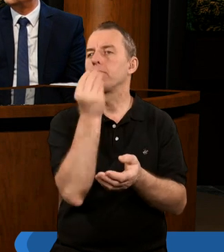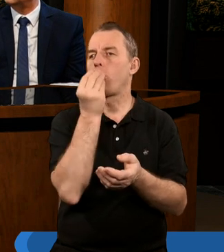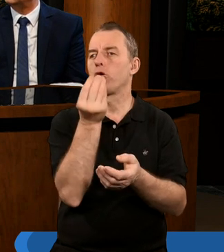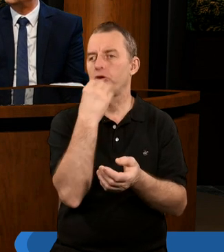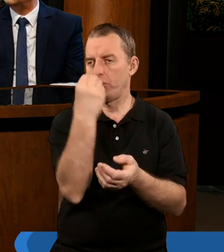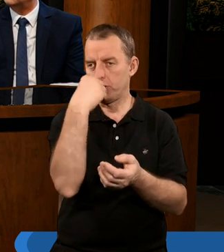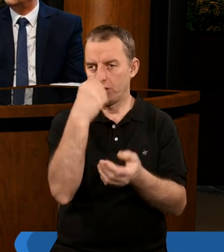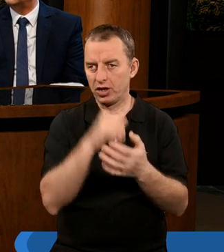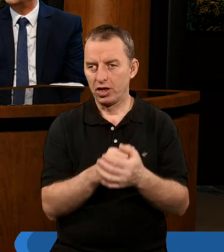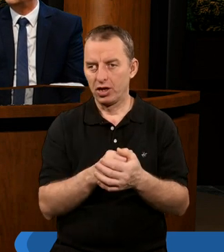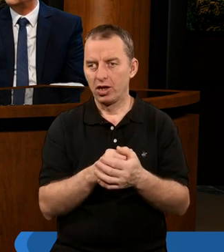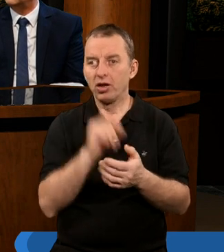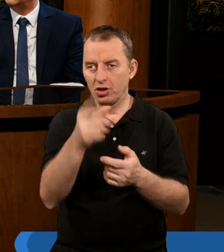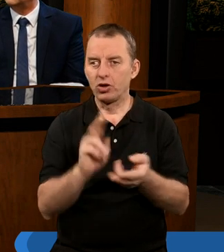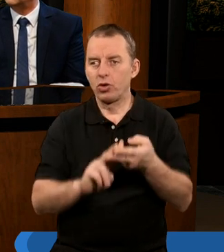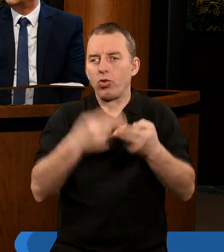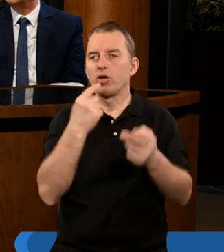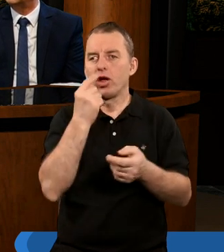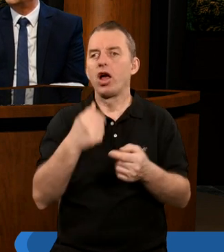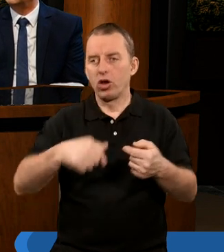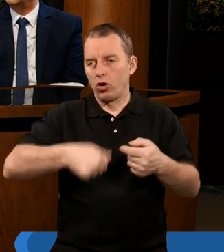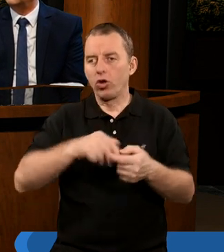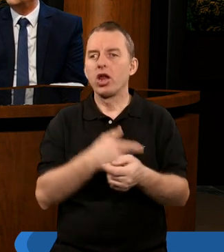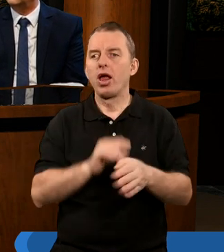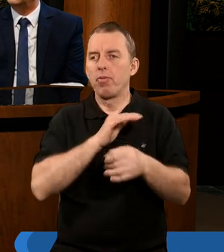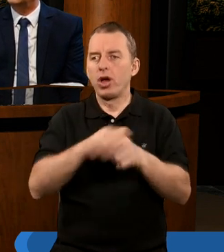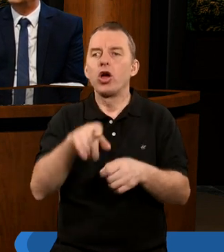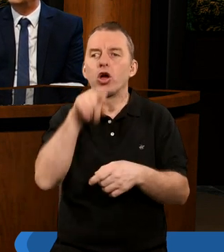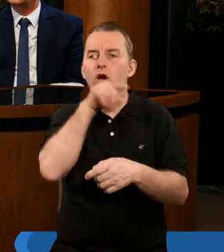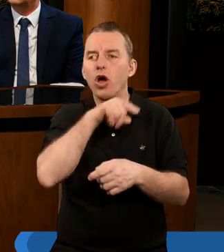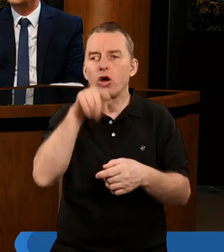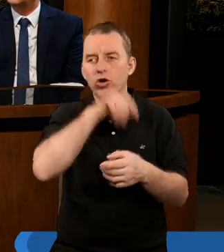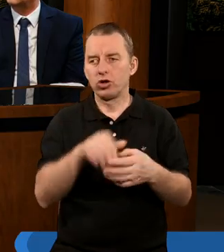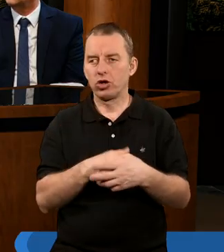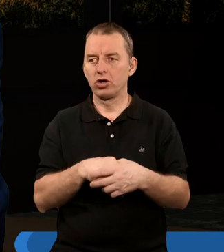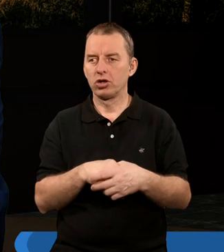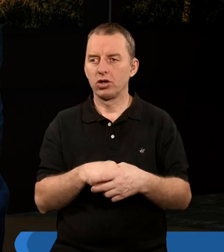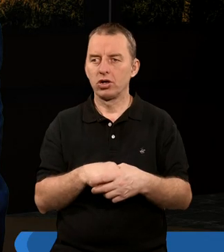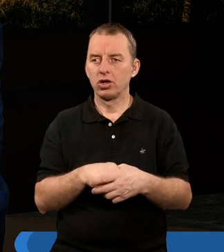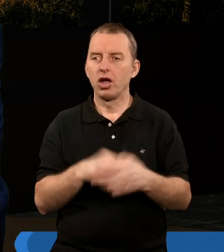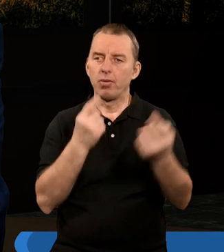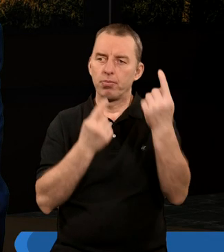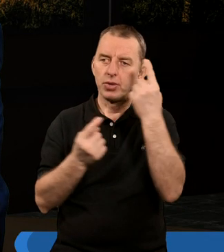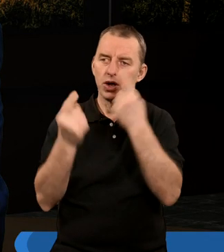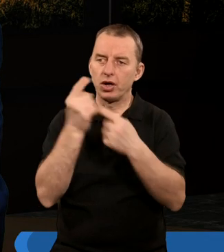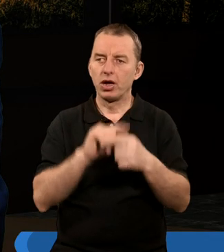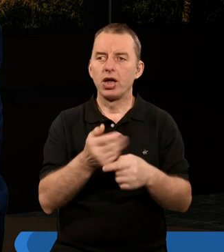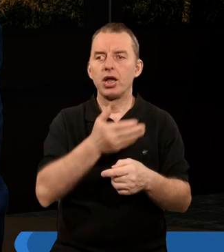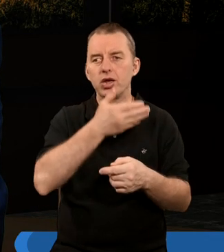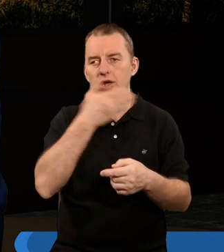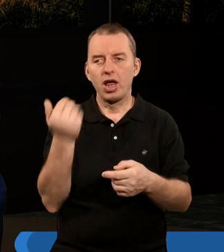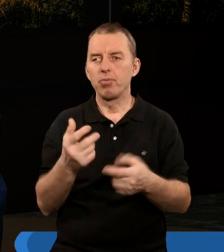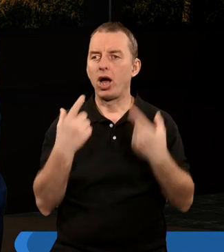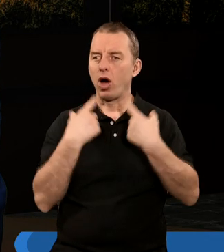ją, co jest słodkie w jego ustach, ale gorzkością napełnia jego wnętrze? Myślę, że nie ma